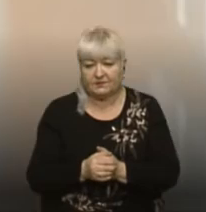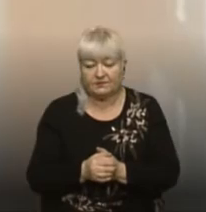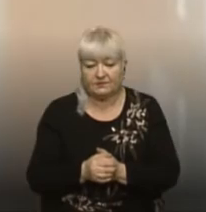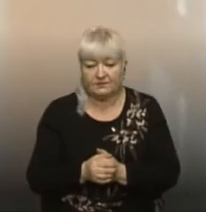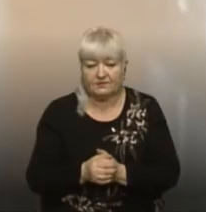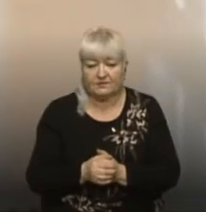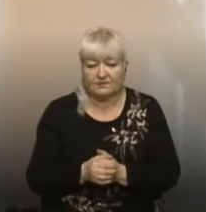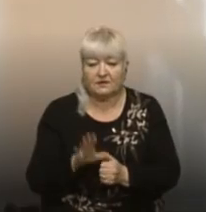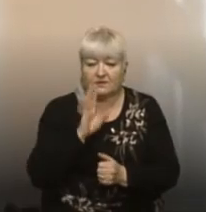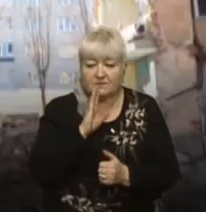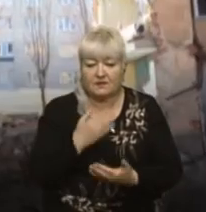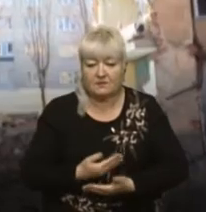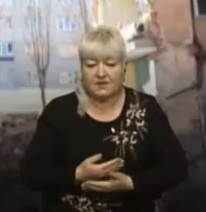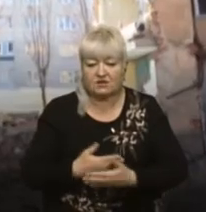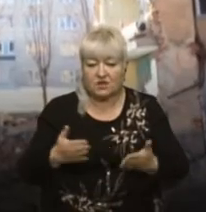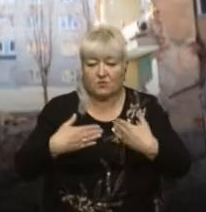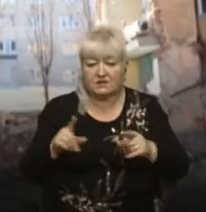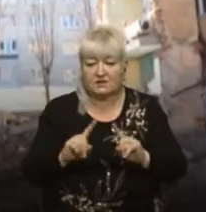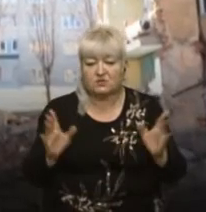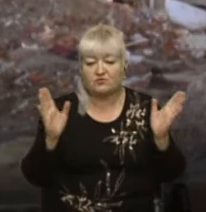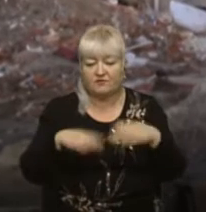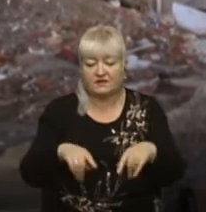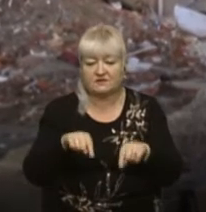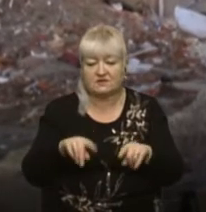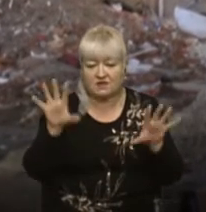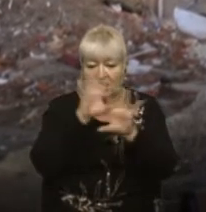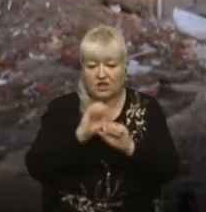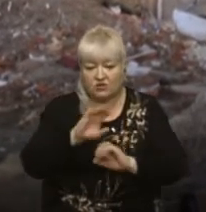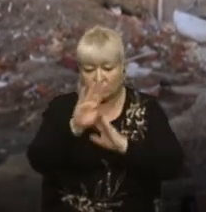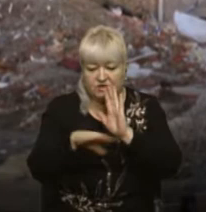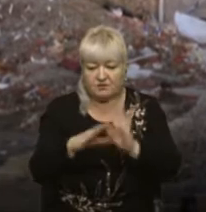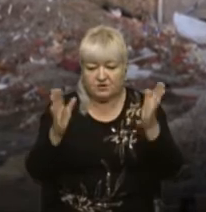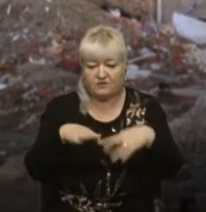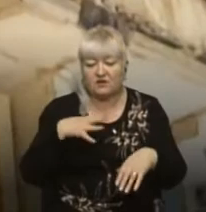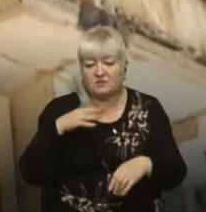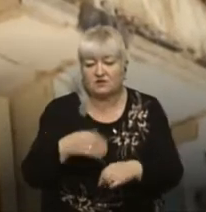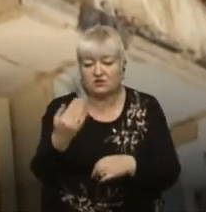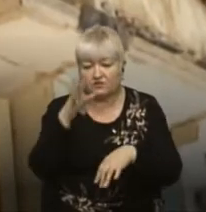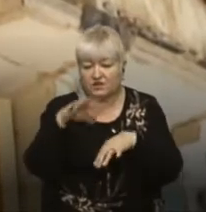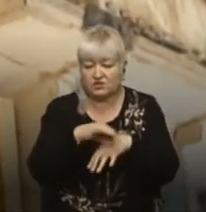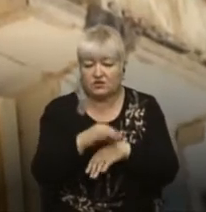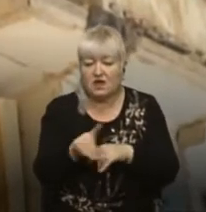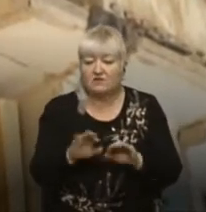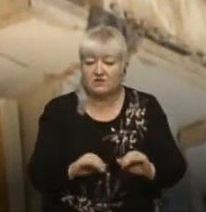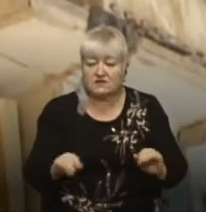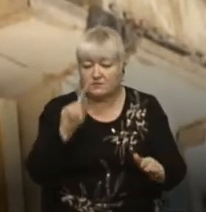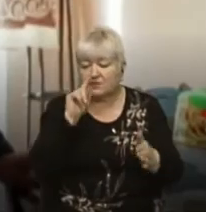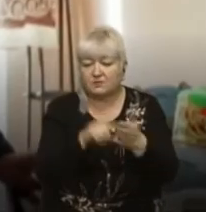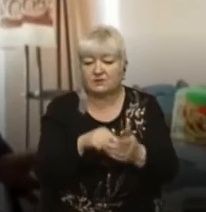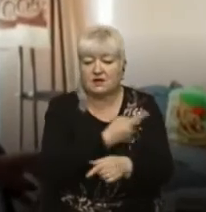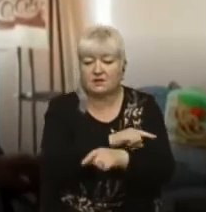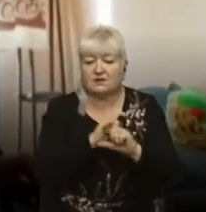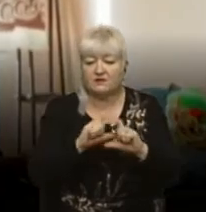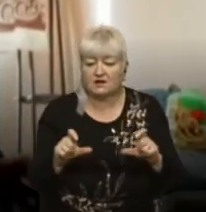Ірина Полипців мешкала у під'їзді, що обвалився. Тієї ночі під обвалом загинув її чоловік. Вона з дітьми потрапила в лікарню.